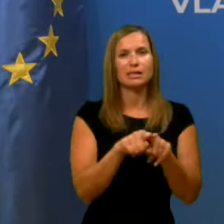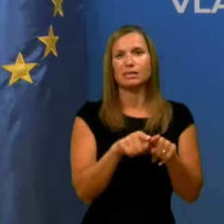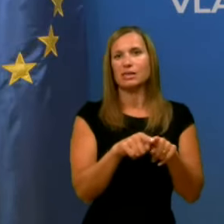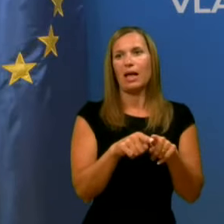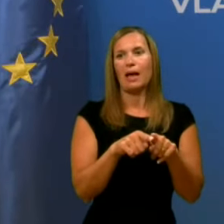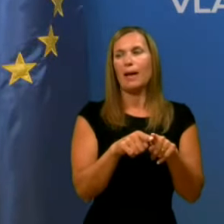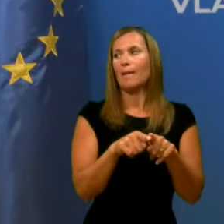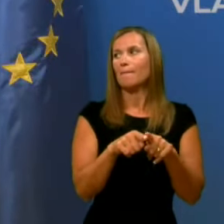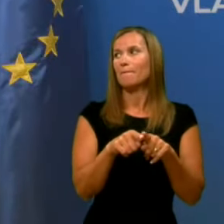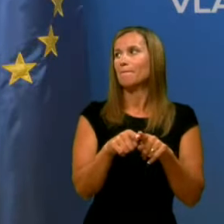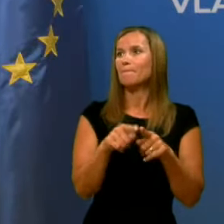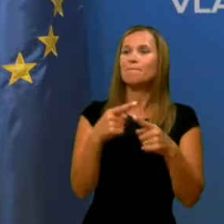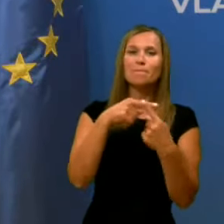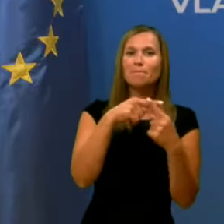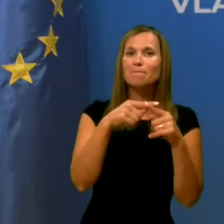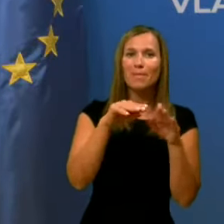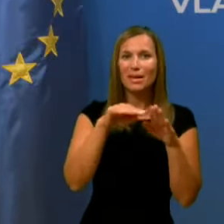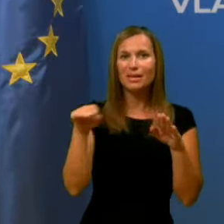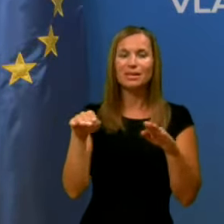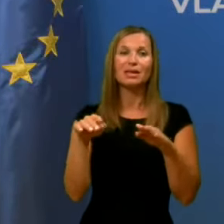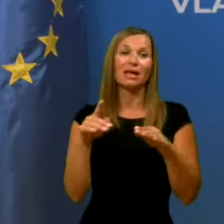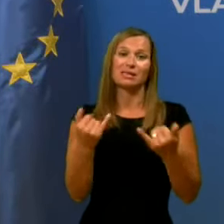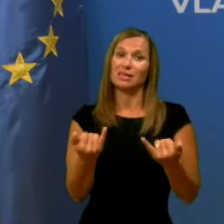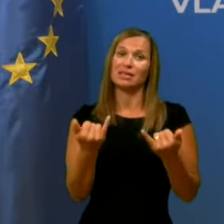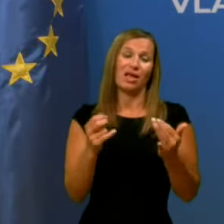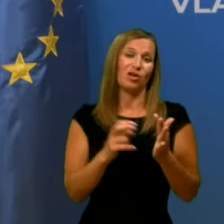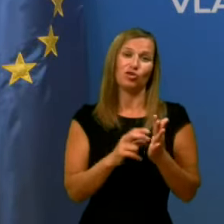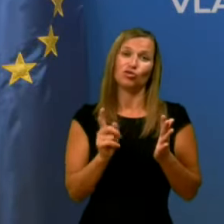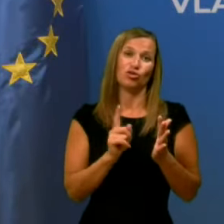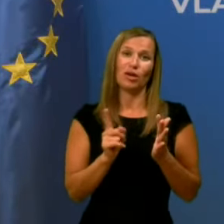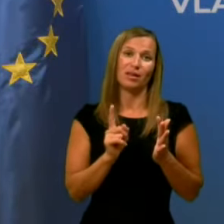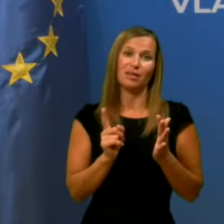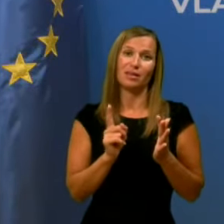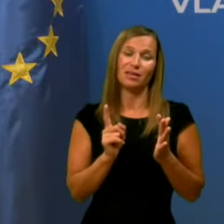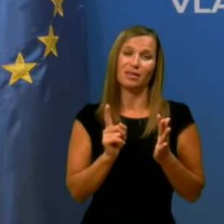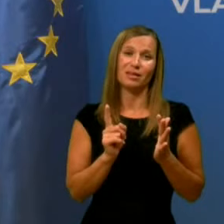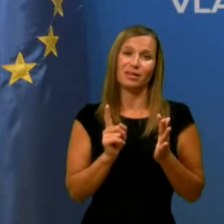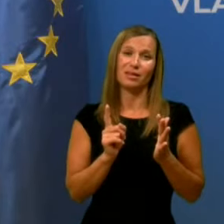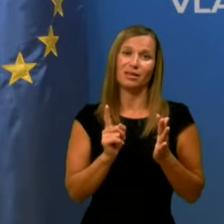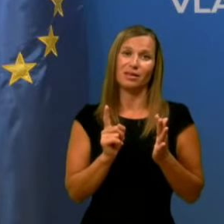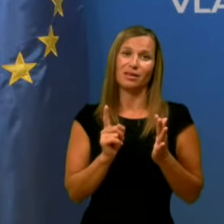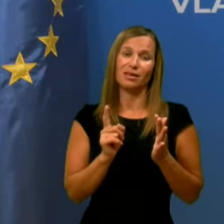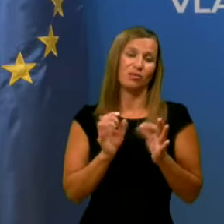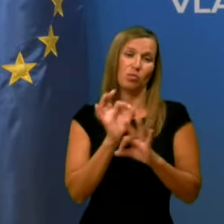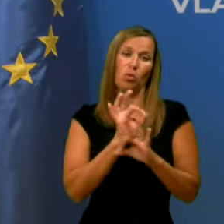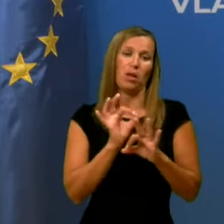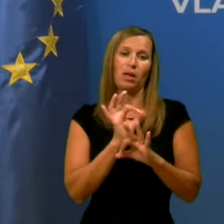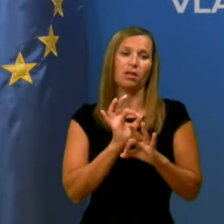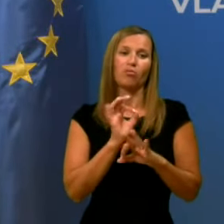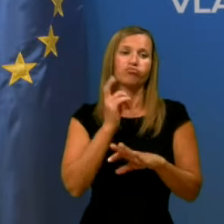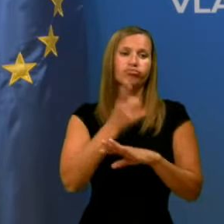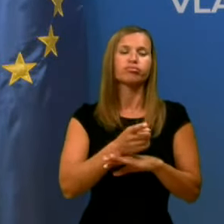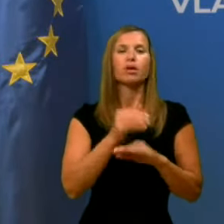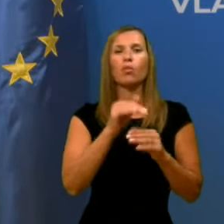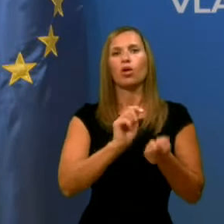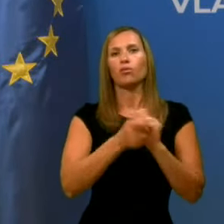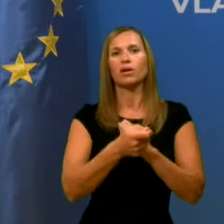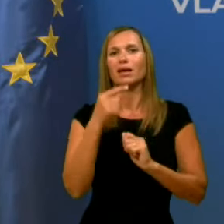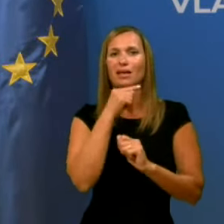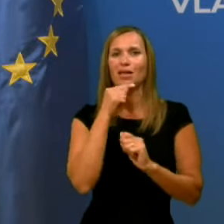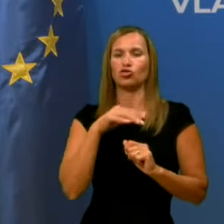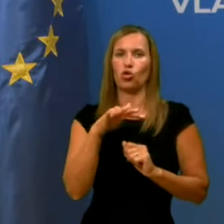v tem trenutku seveda še ni, tudi strani, ni je zraja pobude, da bi jo vrščali naredi čevcona.